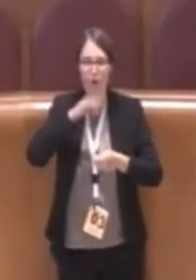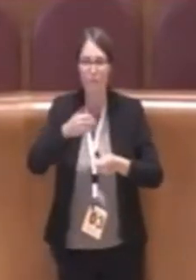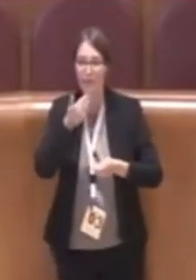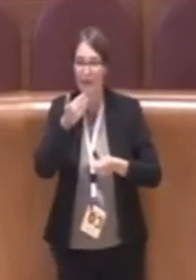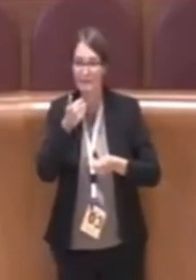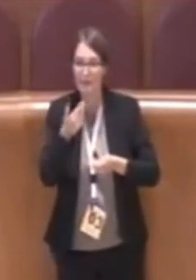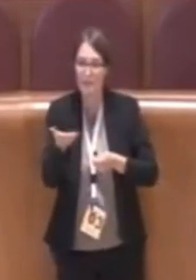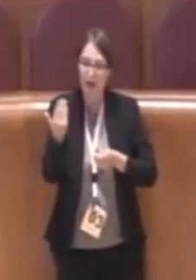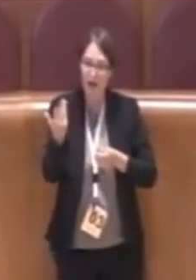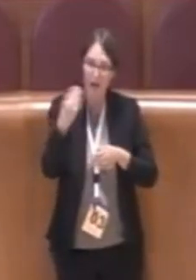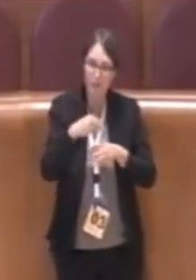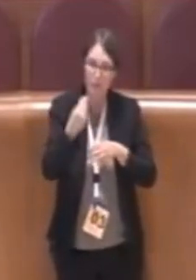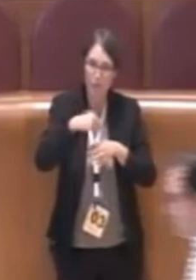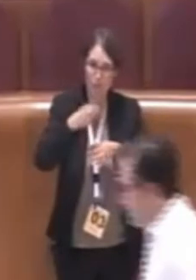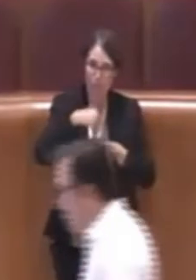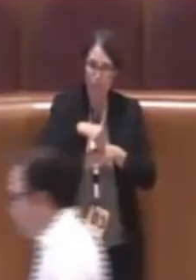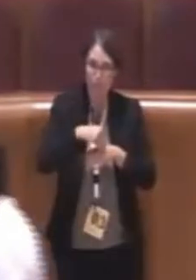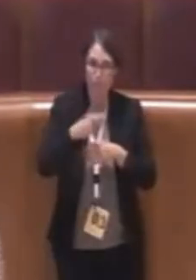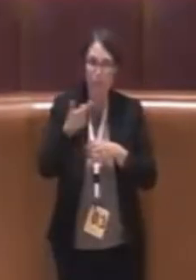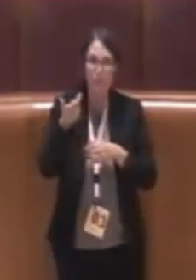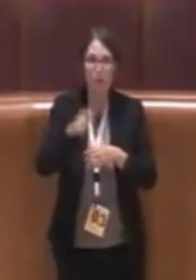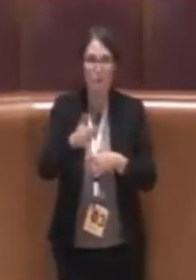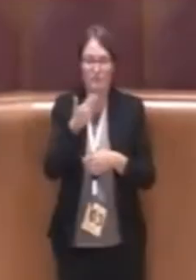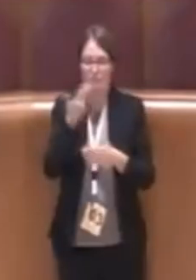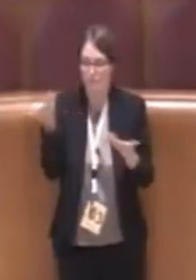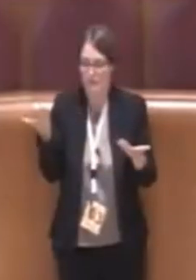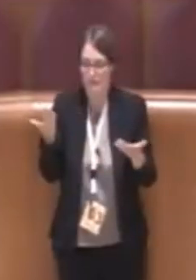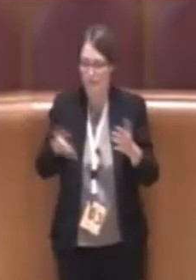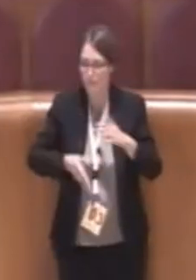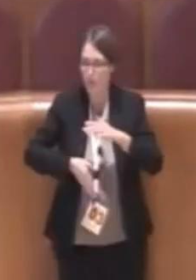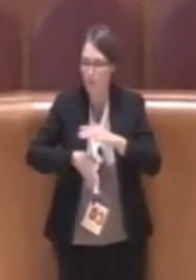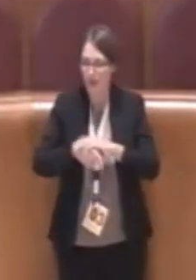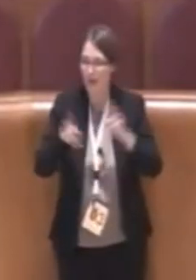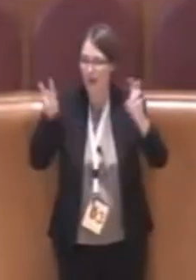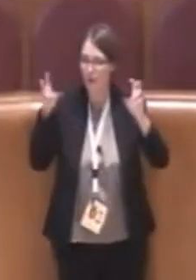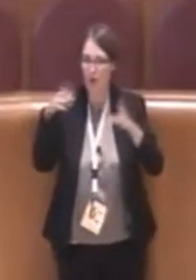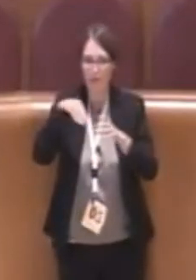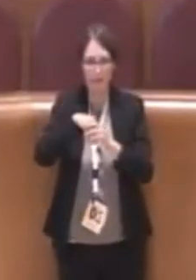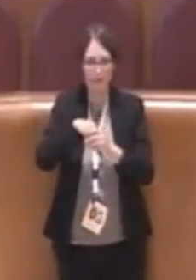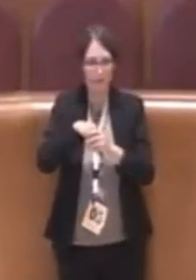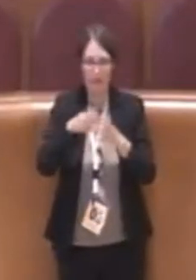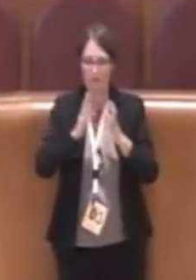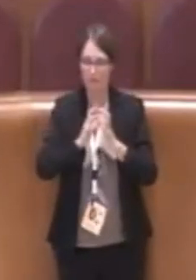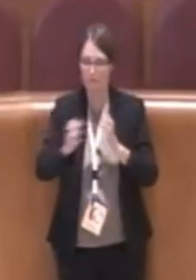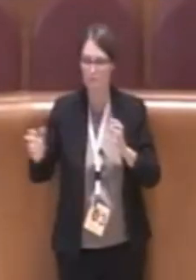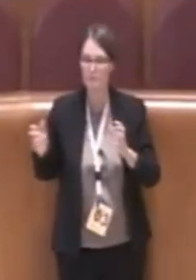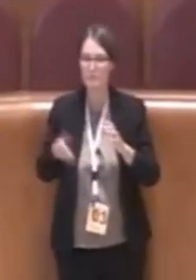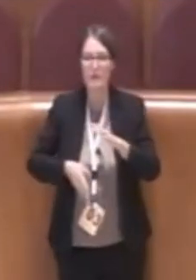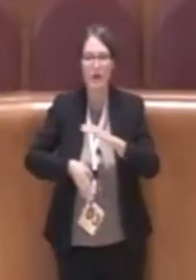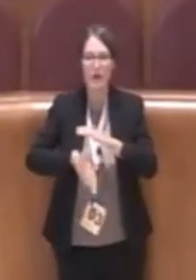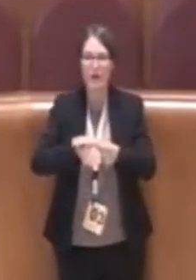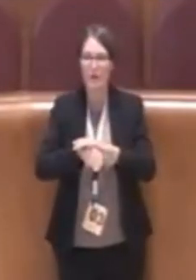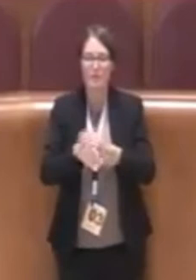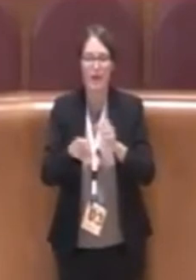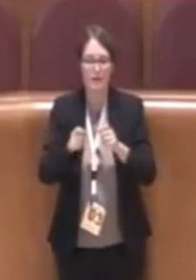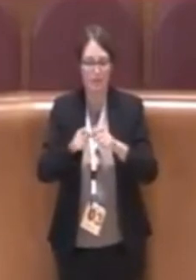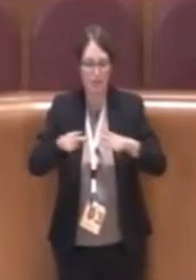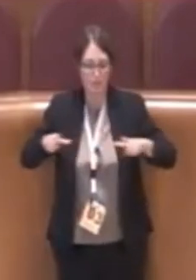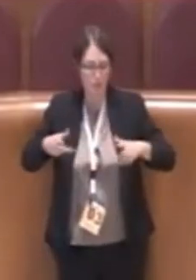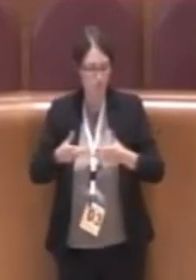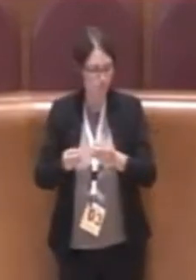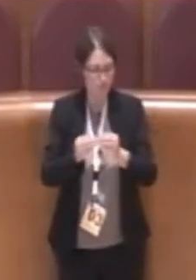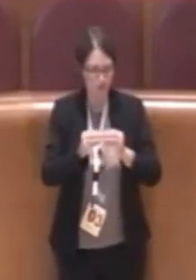si arriva dall'urbanistica, cioè da un tema molto urbanistico che è appunto legato al piano casa, alle convenzioni